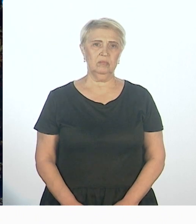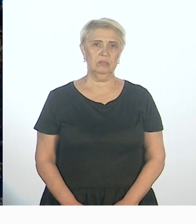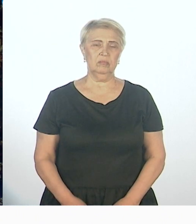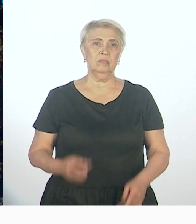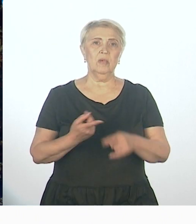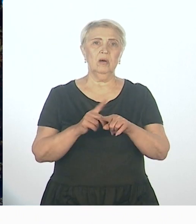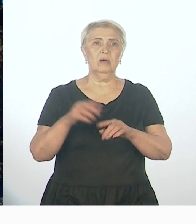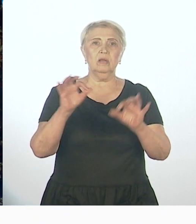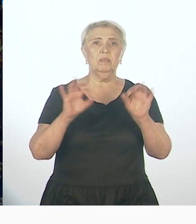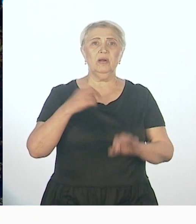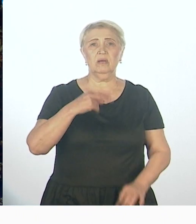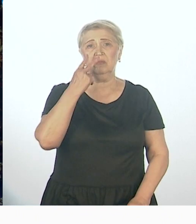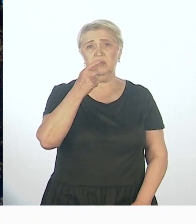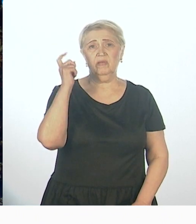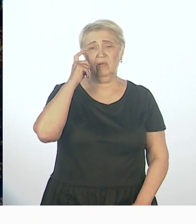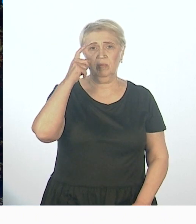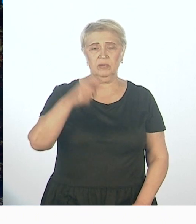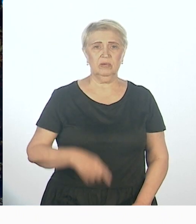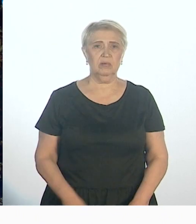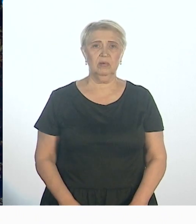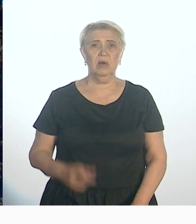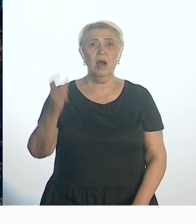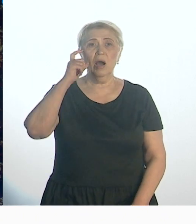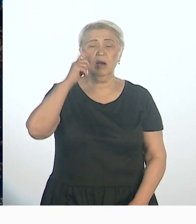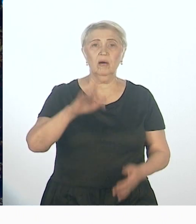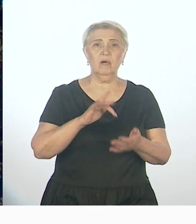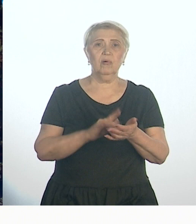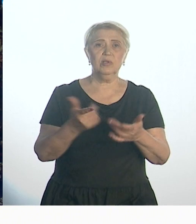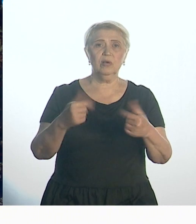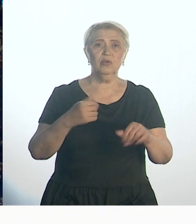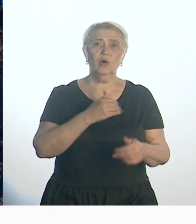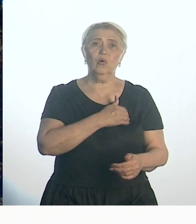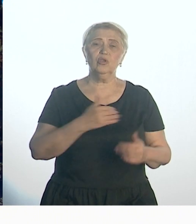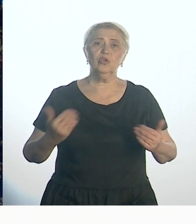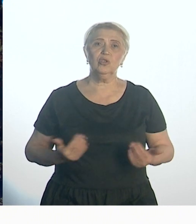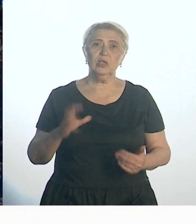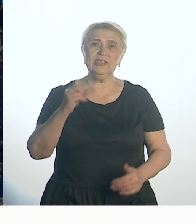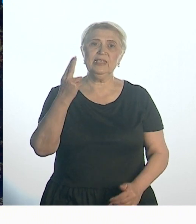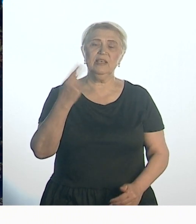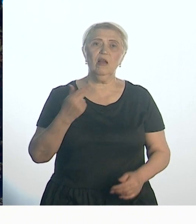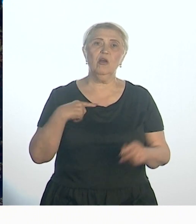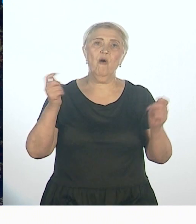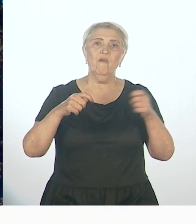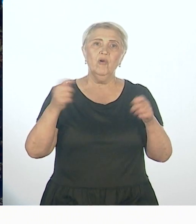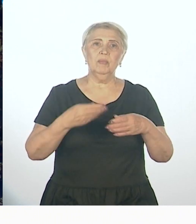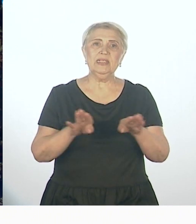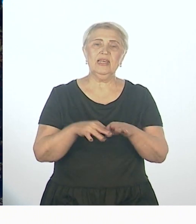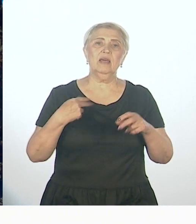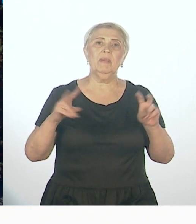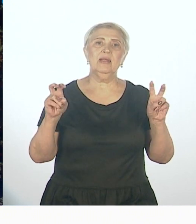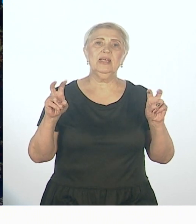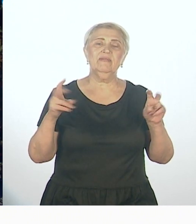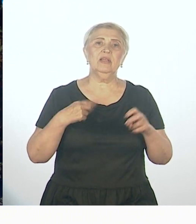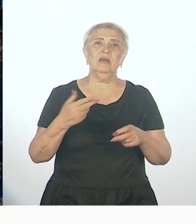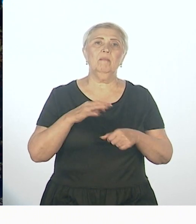Это проект «Смотри Хабаровск» в студии Дмитрия Павленко. Хабаровск – город, где хочется жить. Социальный форум с таким названием впервые прошел в краевой